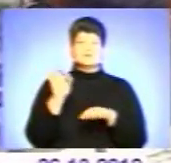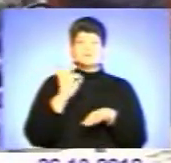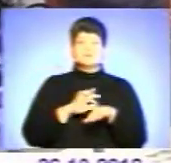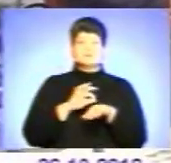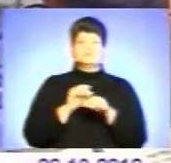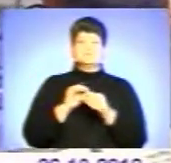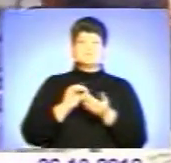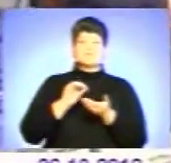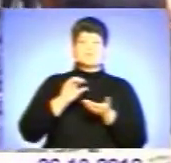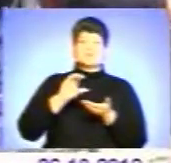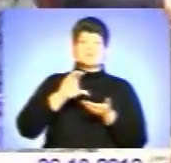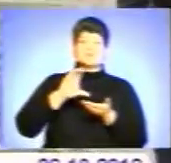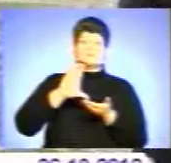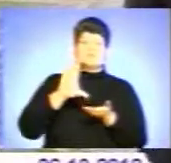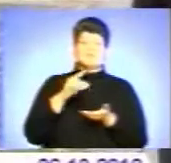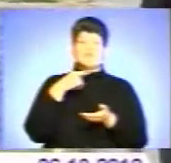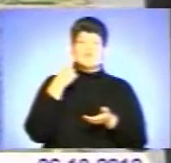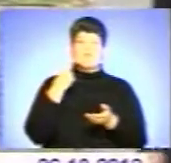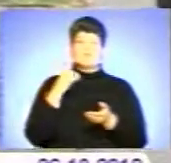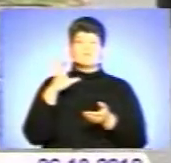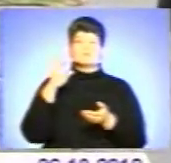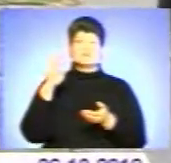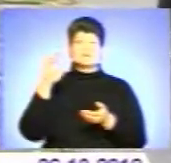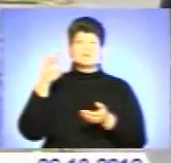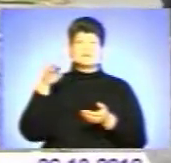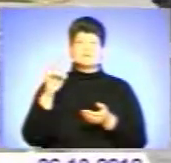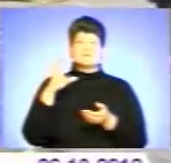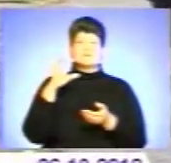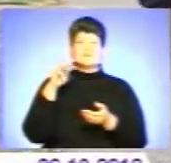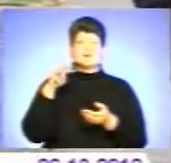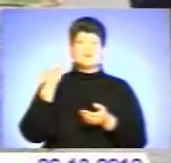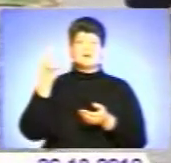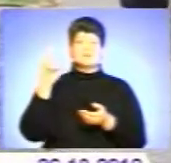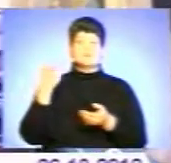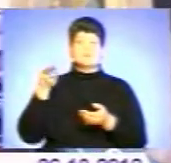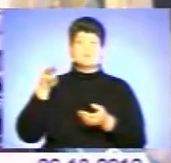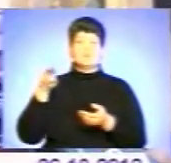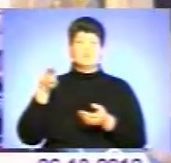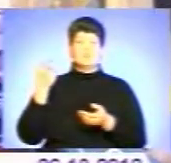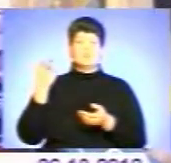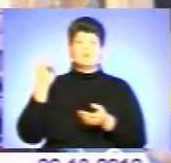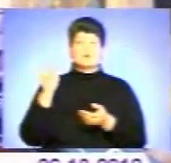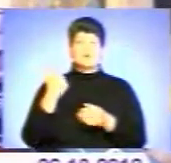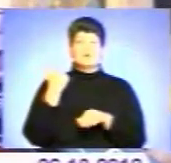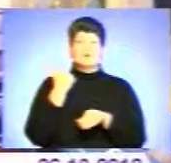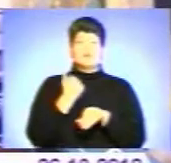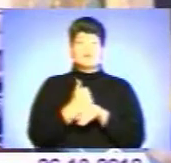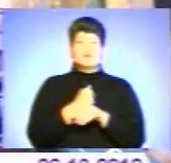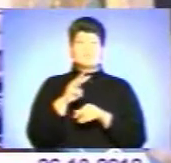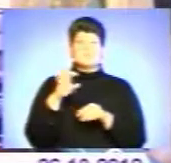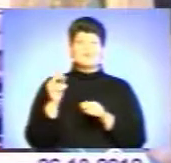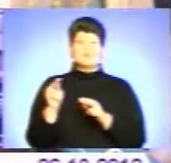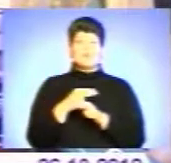зауважила лікар-епідеміолог міської санепідемстанції Світлана Маціпура. Основним методом профілактики – це, звичайно, ще й вакцинація.